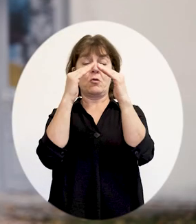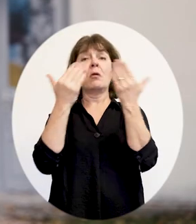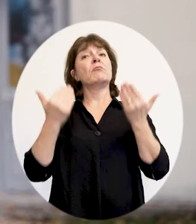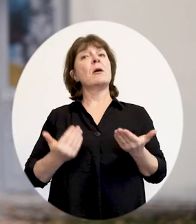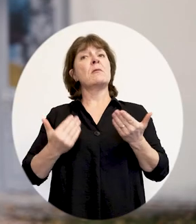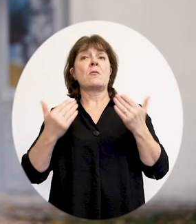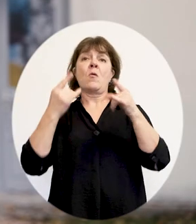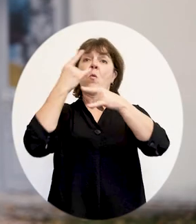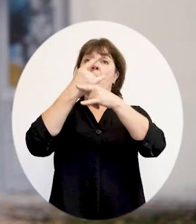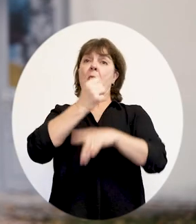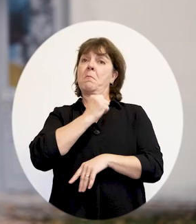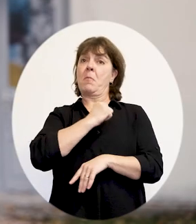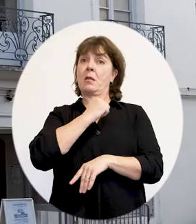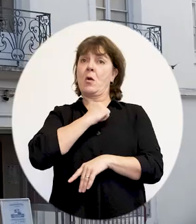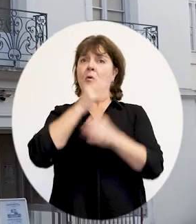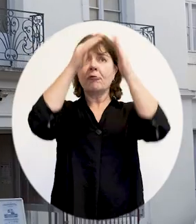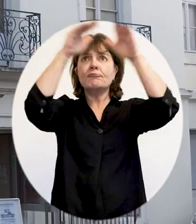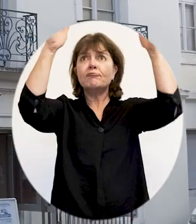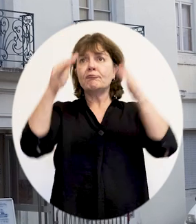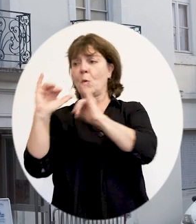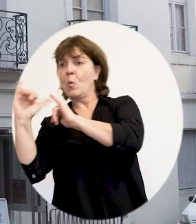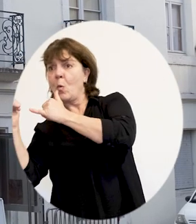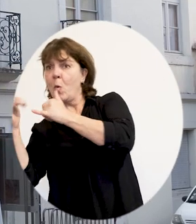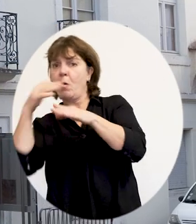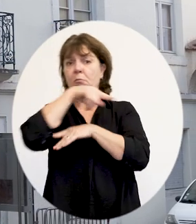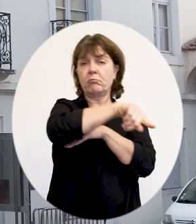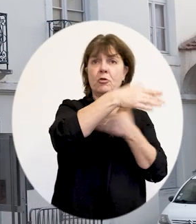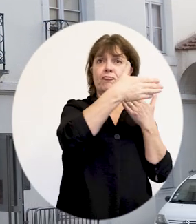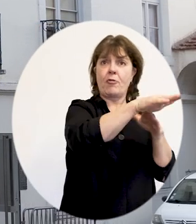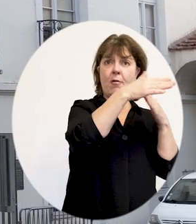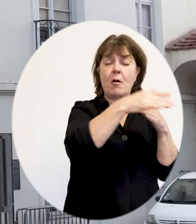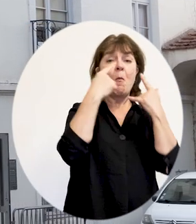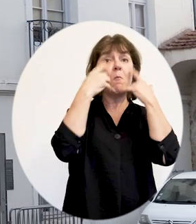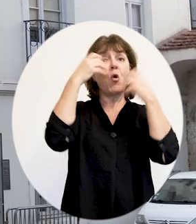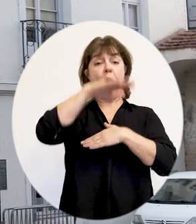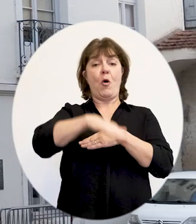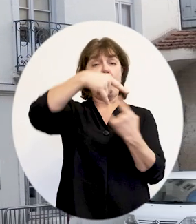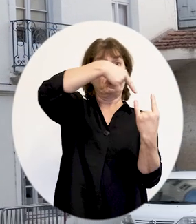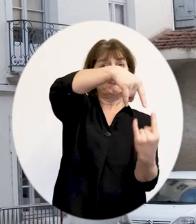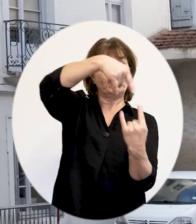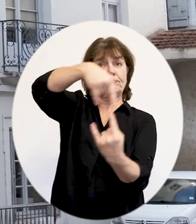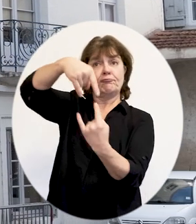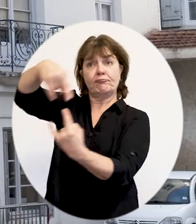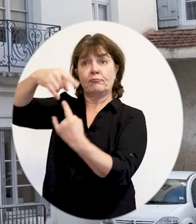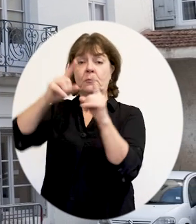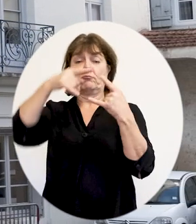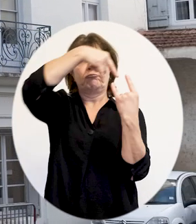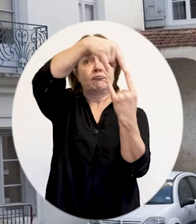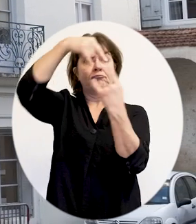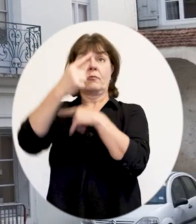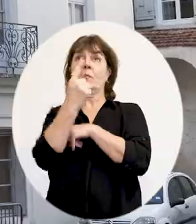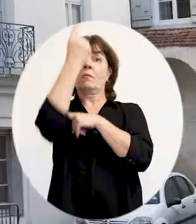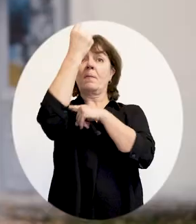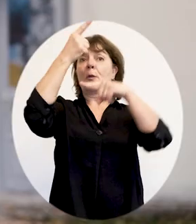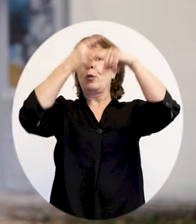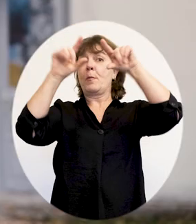d'un hôtel particulier entre cours et jardin. Les niveaux inférieurs sont éclairés par de grandes ouvertures avec au-dessus un